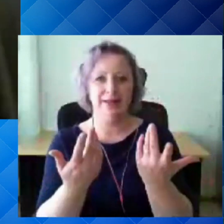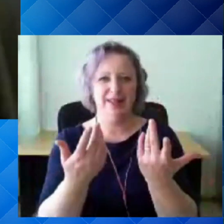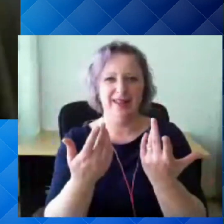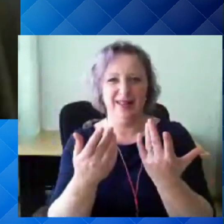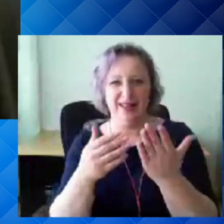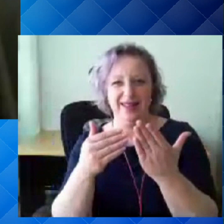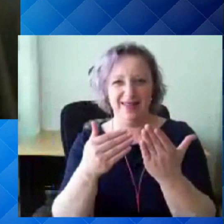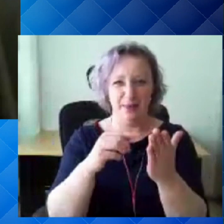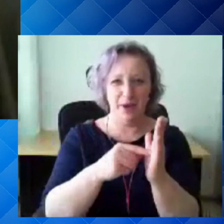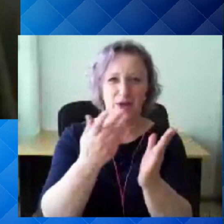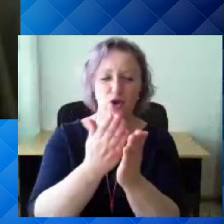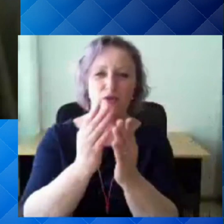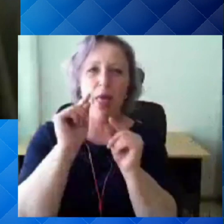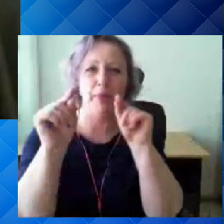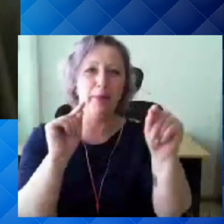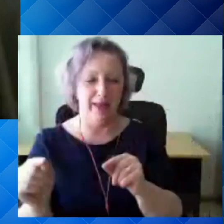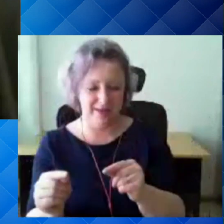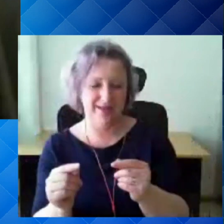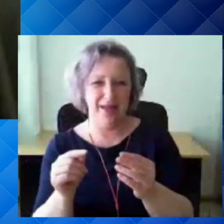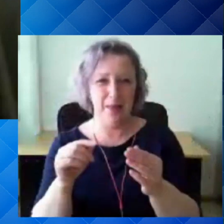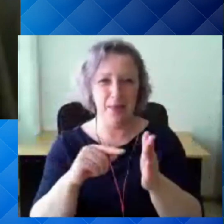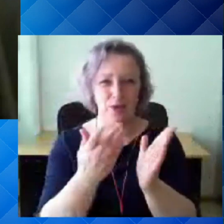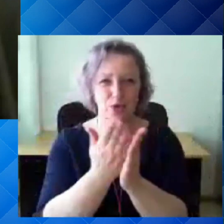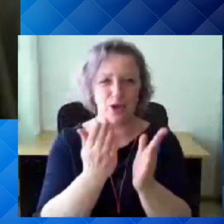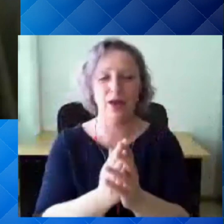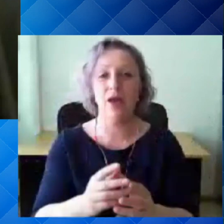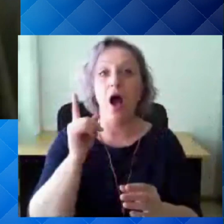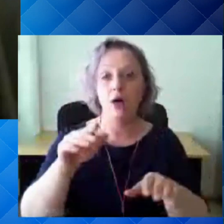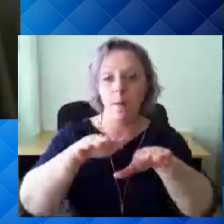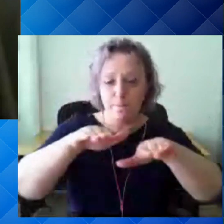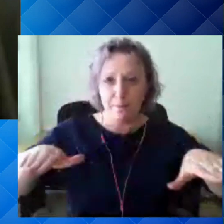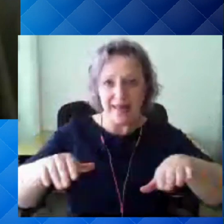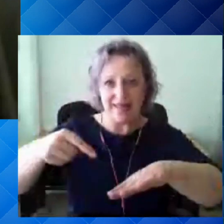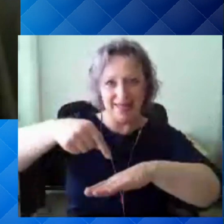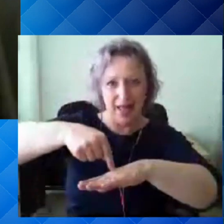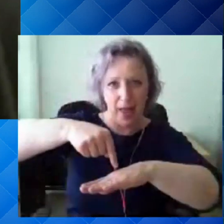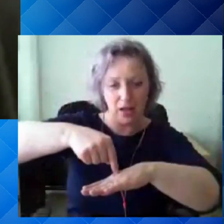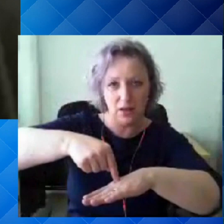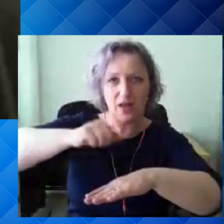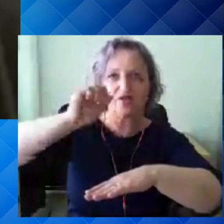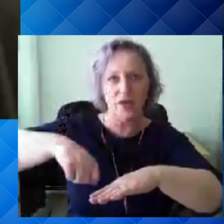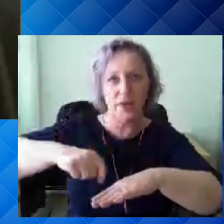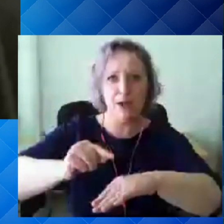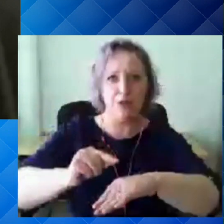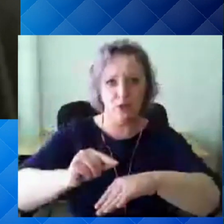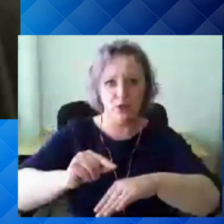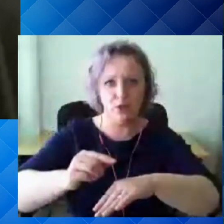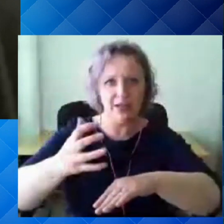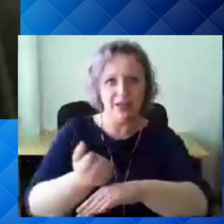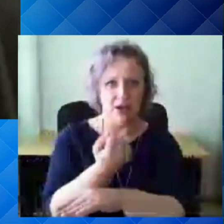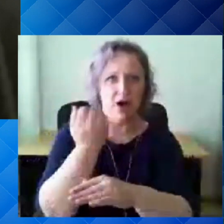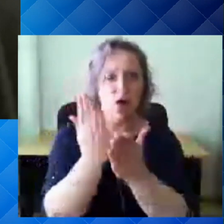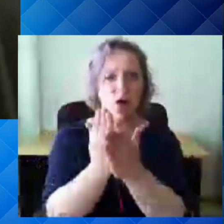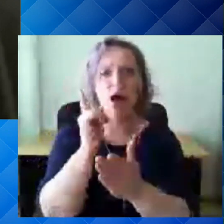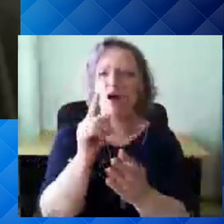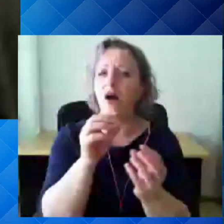piiskasid, aga pinna pealt on võimalik seda viirus saada. Seda lihtsalt ei esine